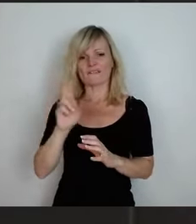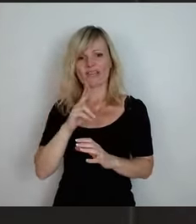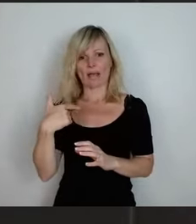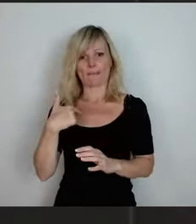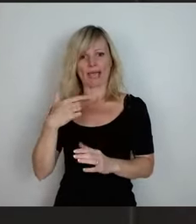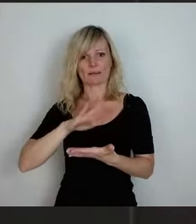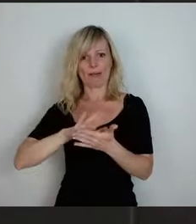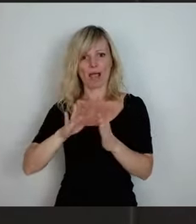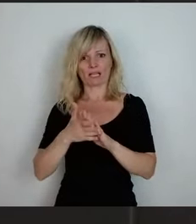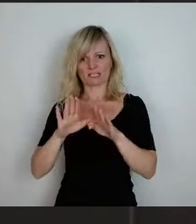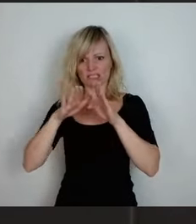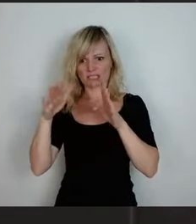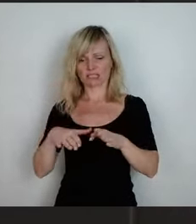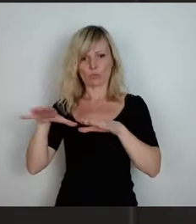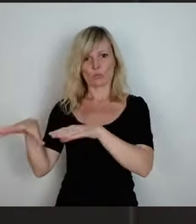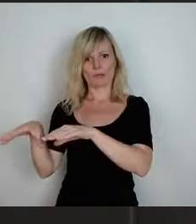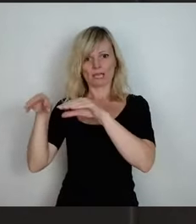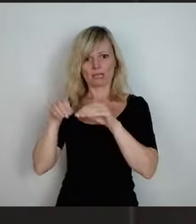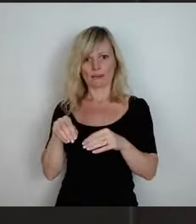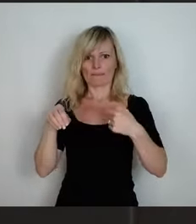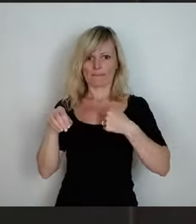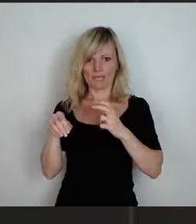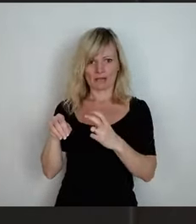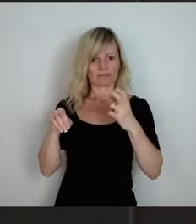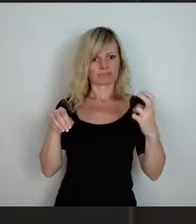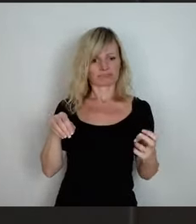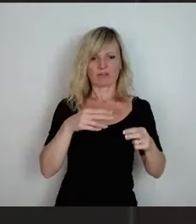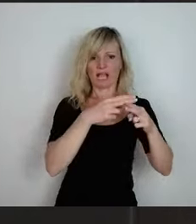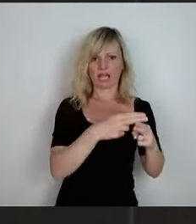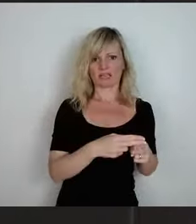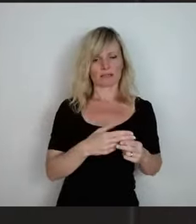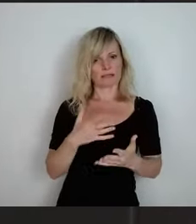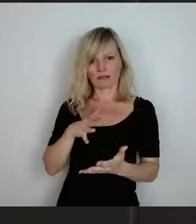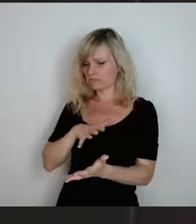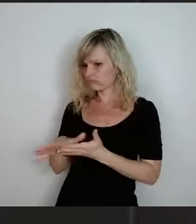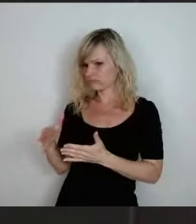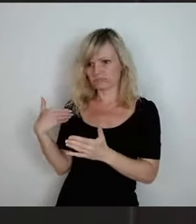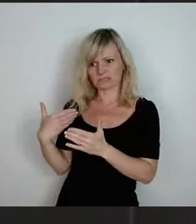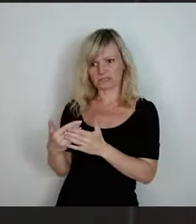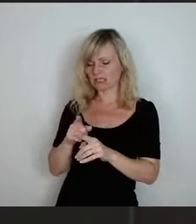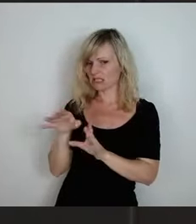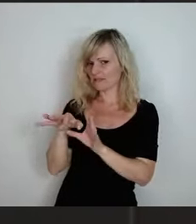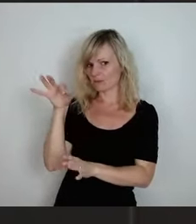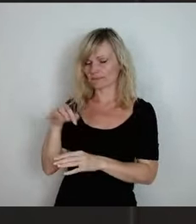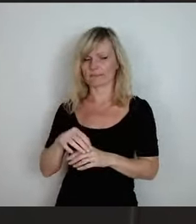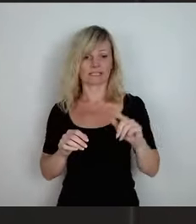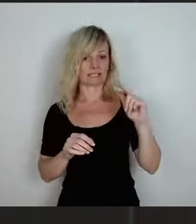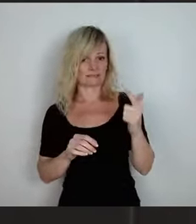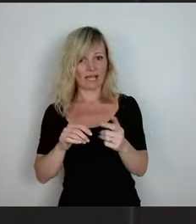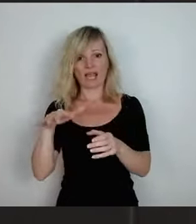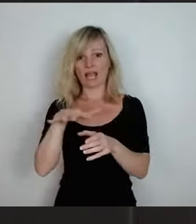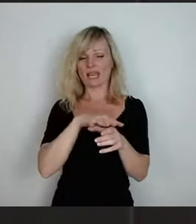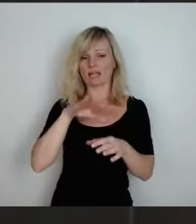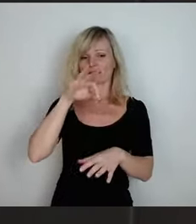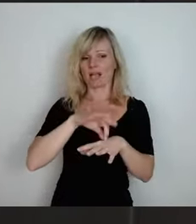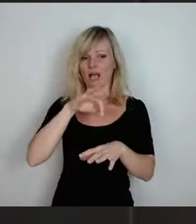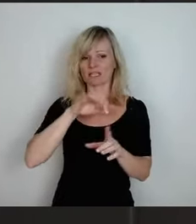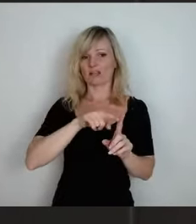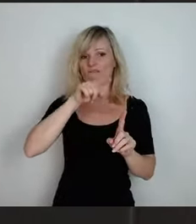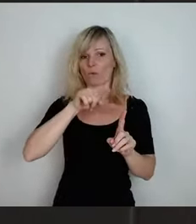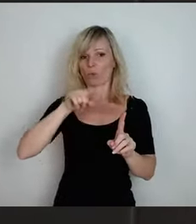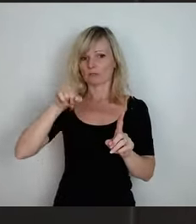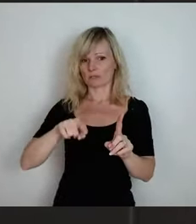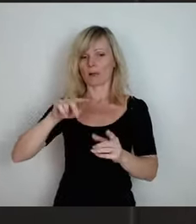Zweitens, die Landarztquote, die in der Politik eigentlich eingeführt werden sollte an die